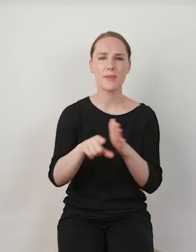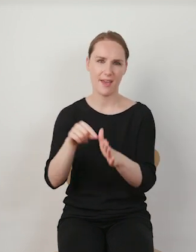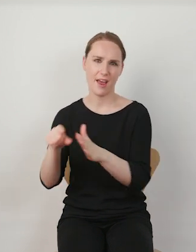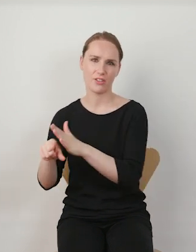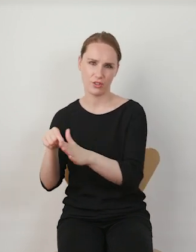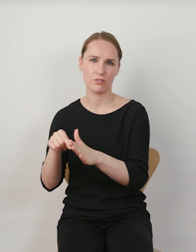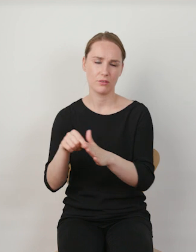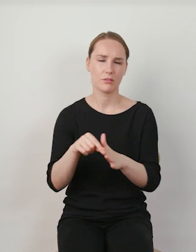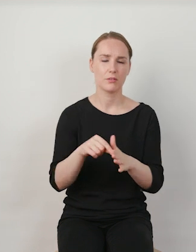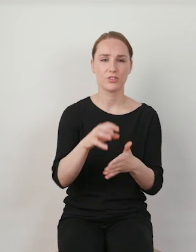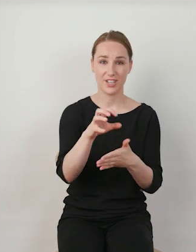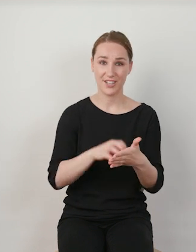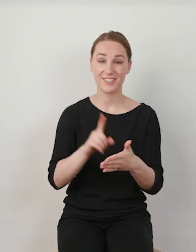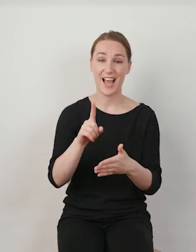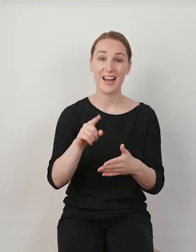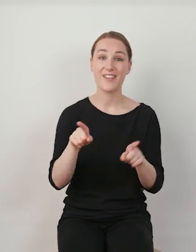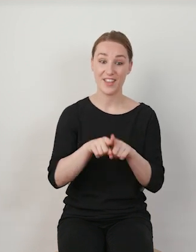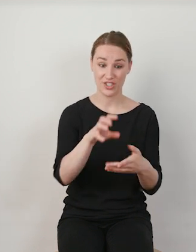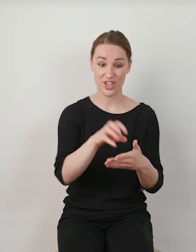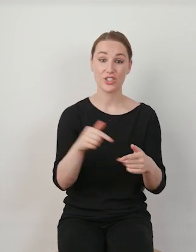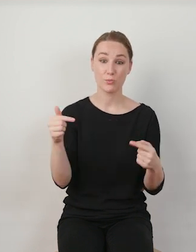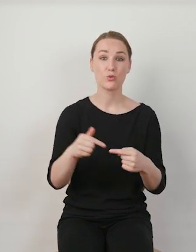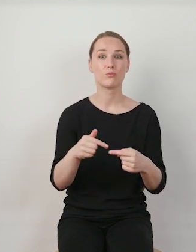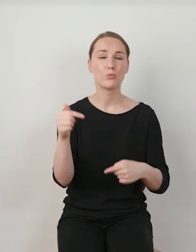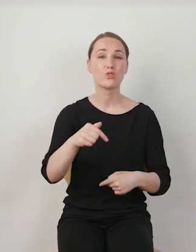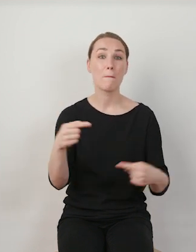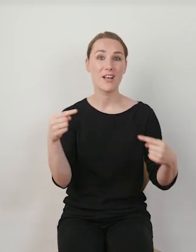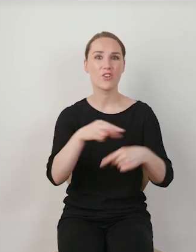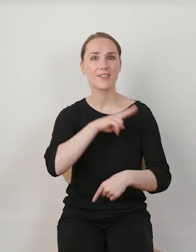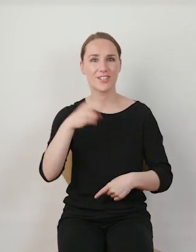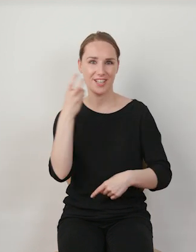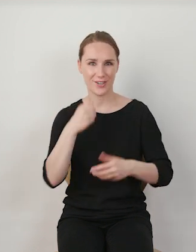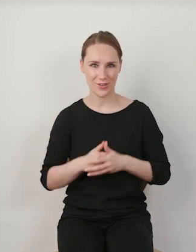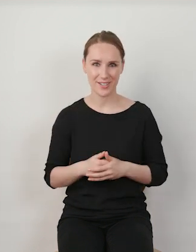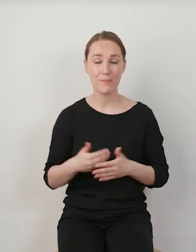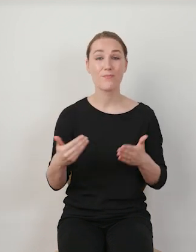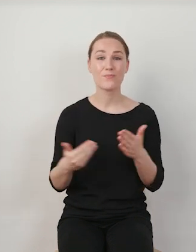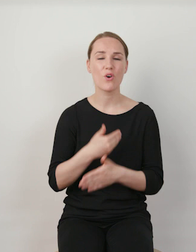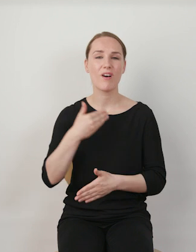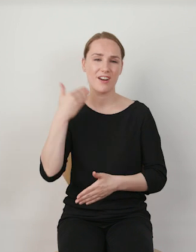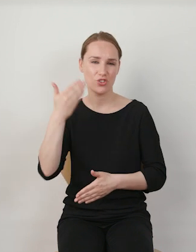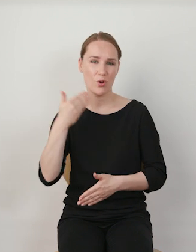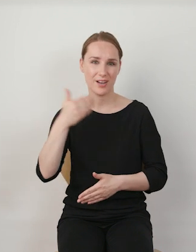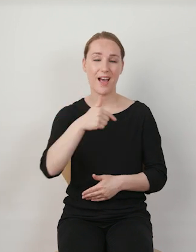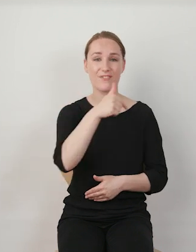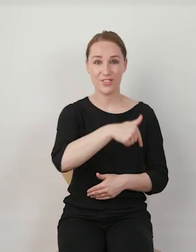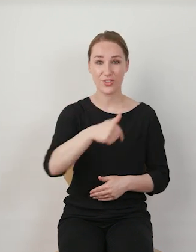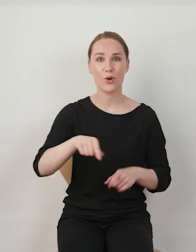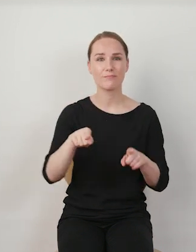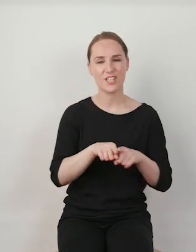no ale nam się te treści muszą też spodobać. Nowa retoryka tiktoka przenika zatem do innych serwisów